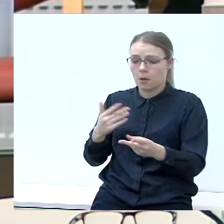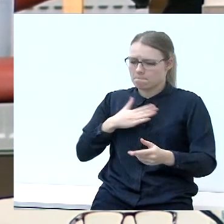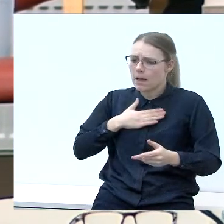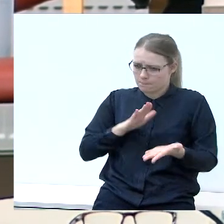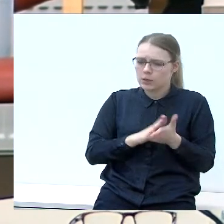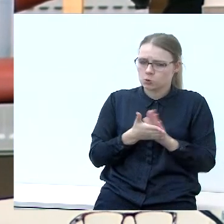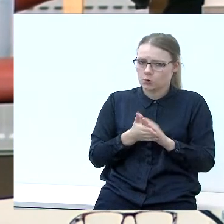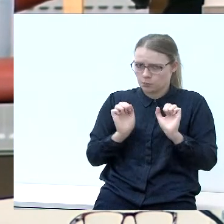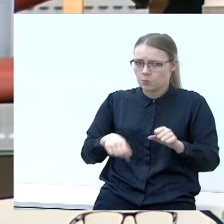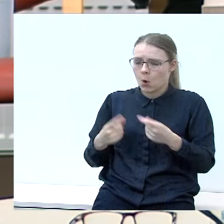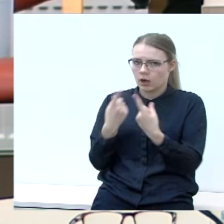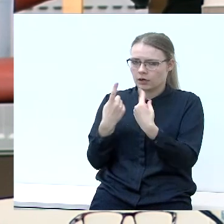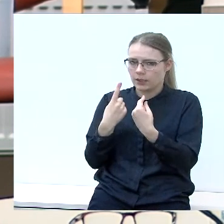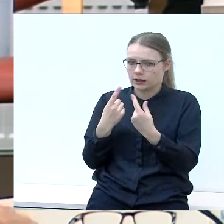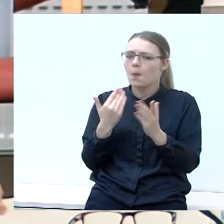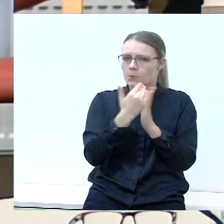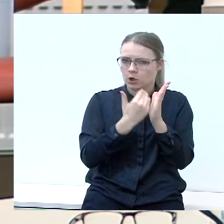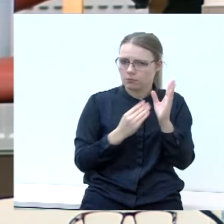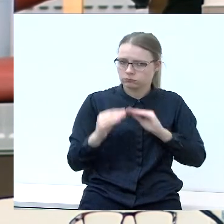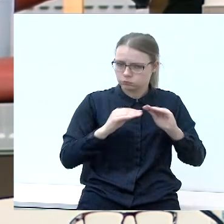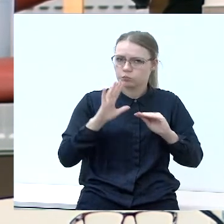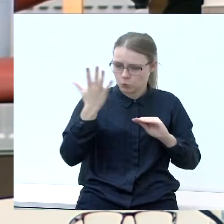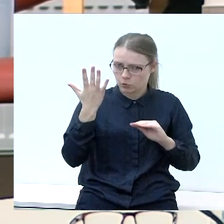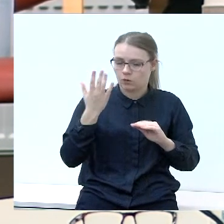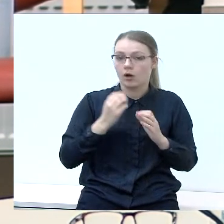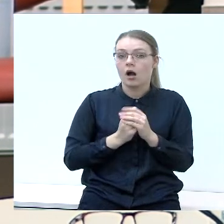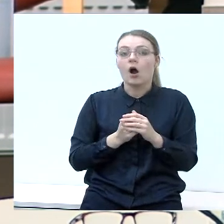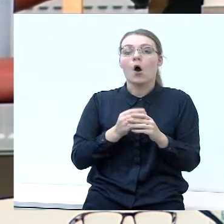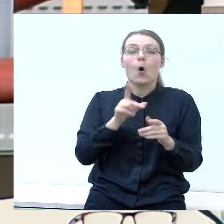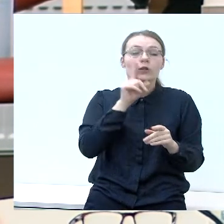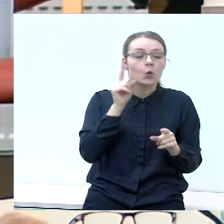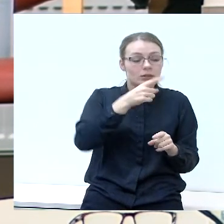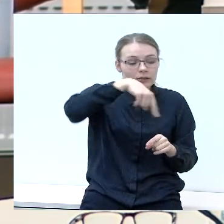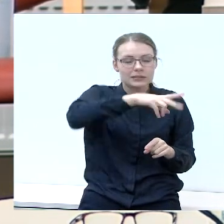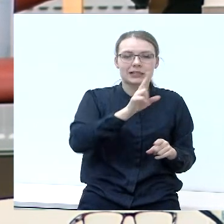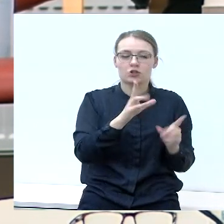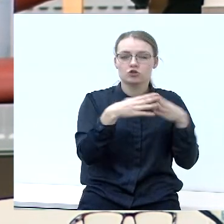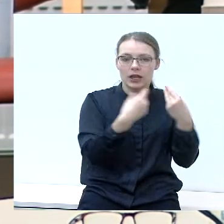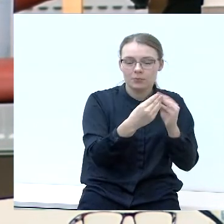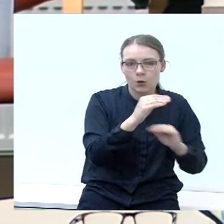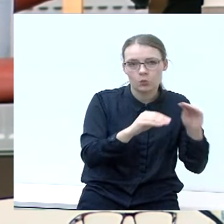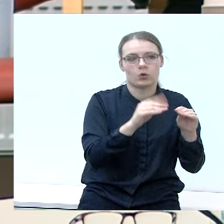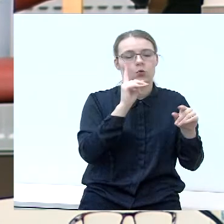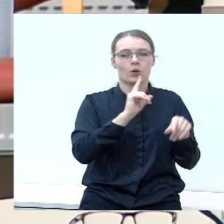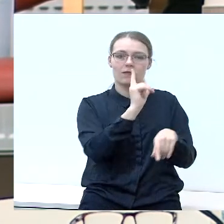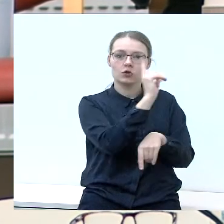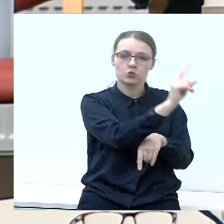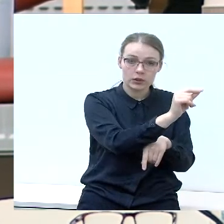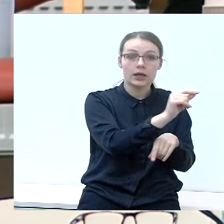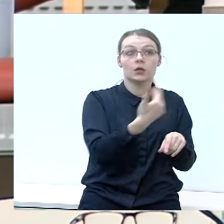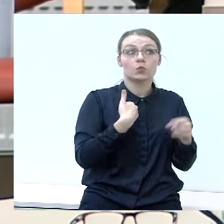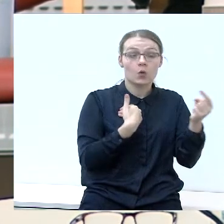kalbėt, padėt, ruošt programas. O jeigu kalbant apie jaunimą, kuria šeima išvyksta, ar, sakykim, galbūt norėtų grįžti į čia,